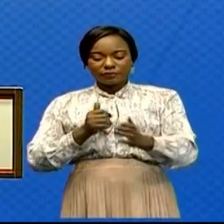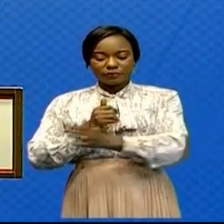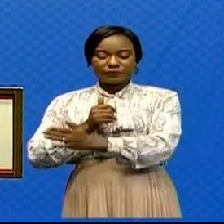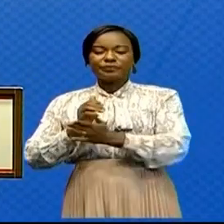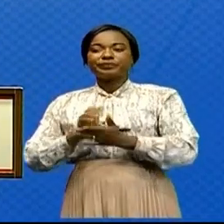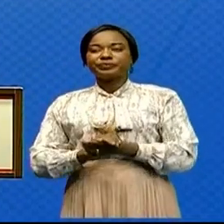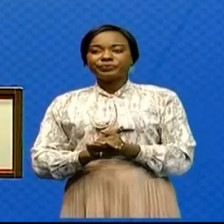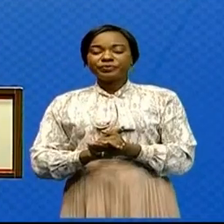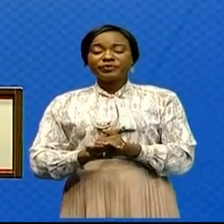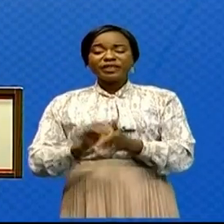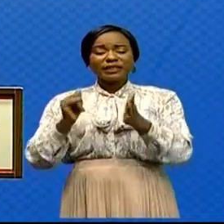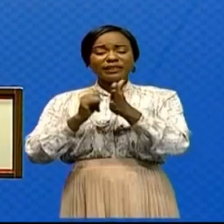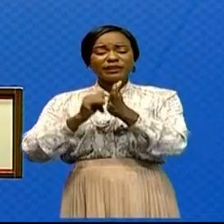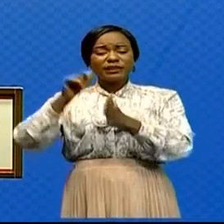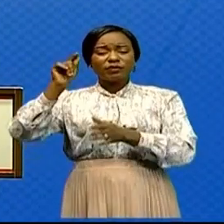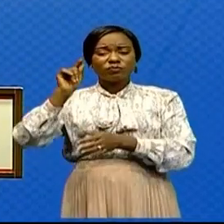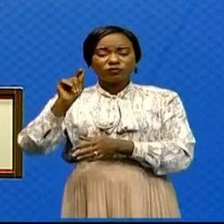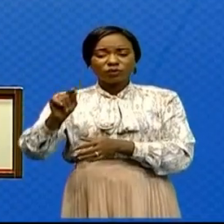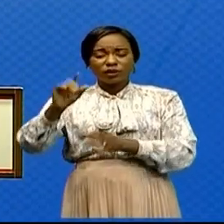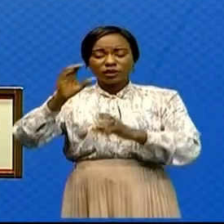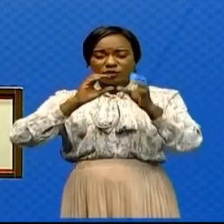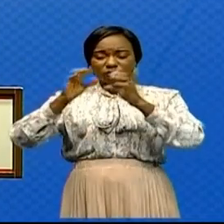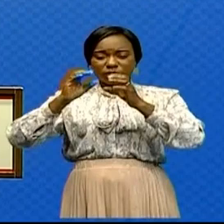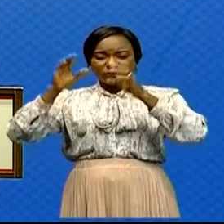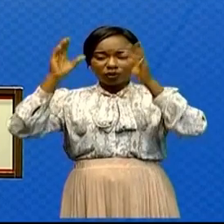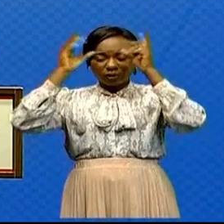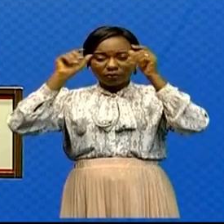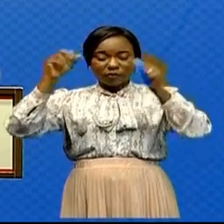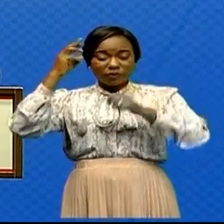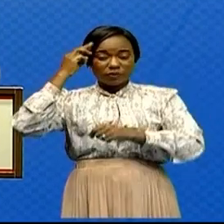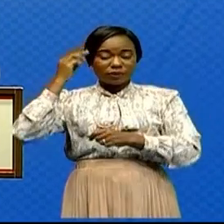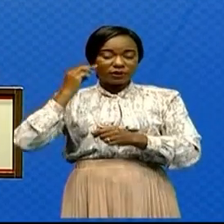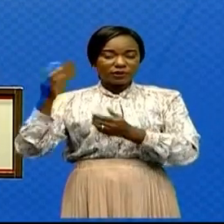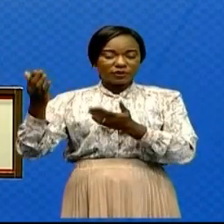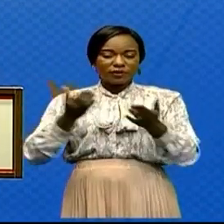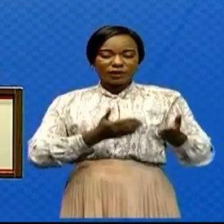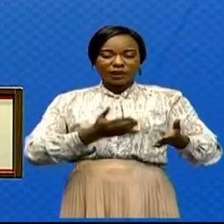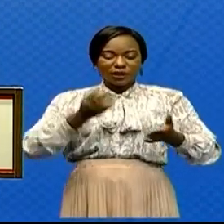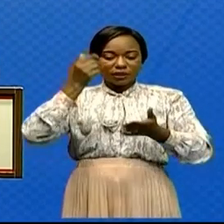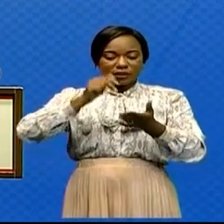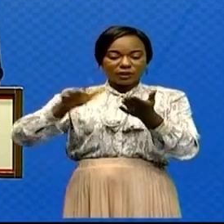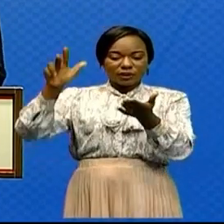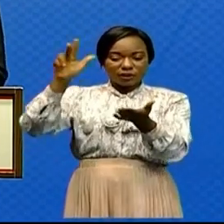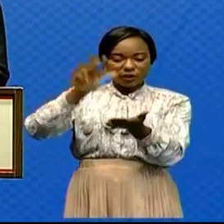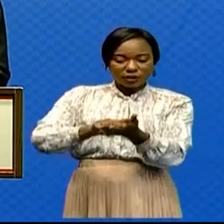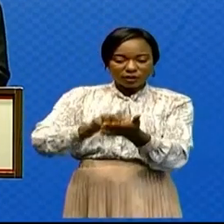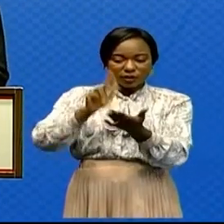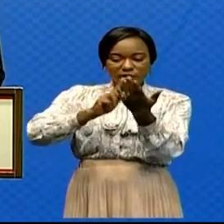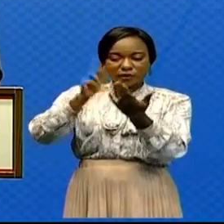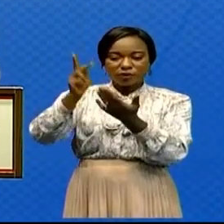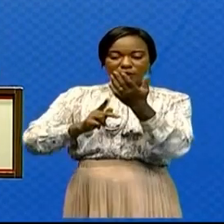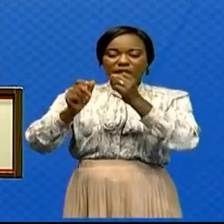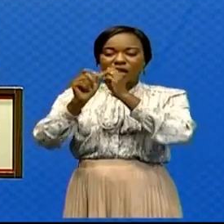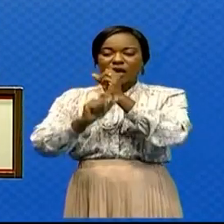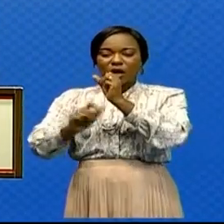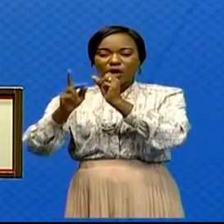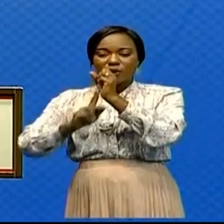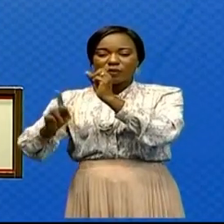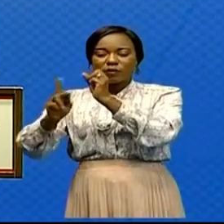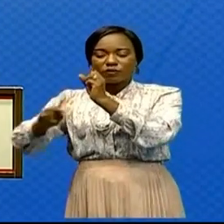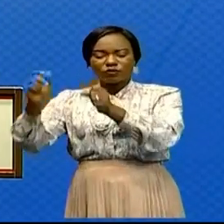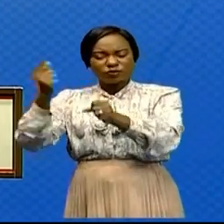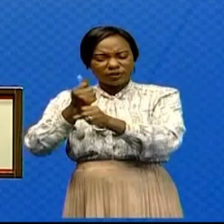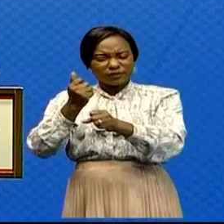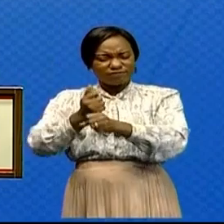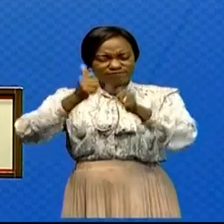Le sixième point de la communication du Premier ministre a porté sur la signature du programme pays de promotion du travail décent.